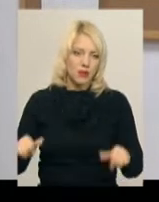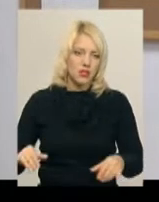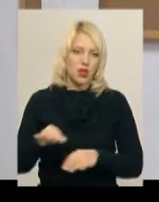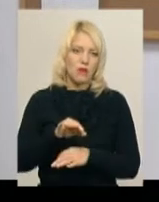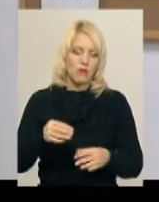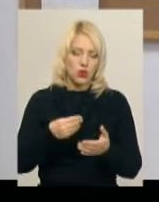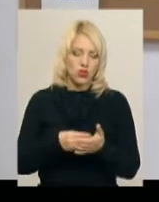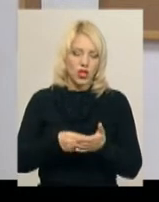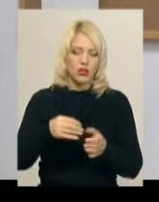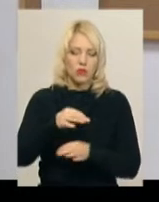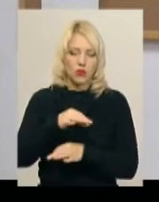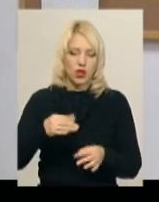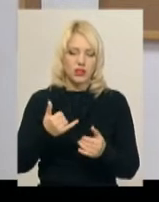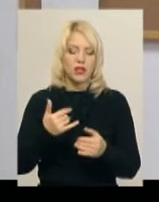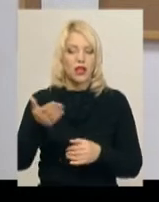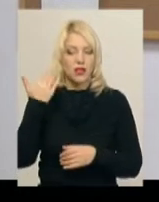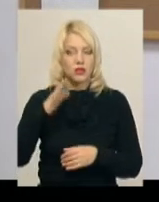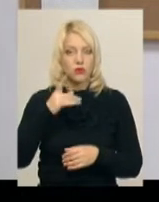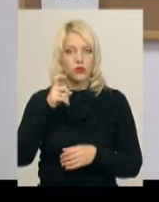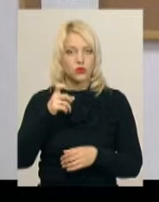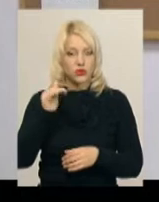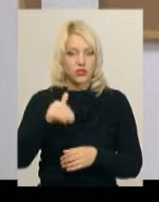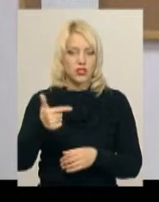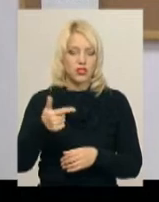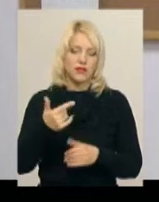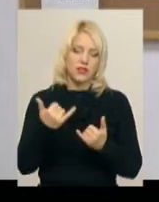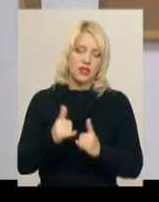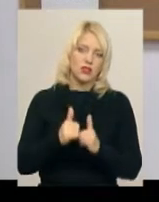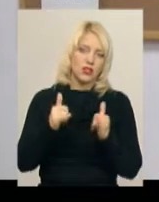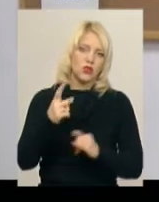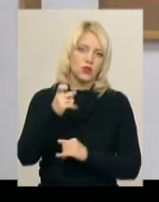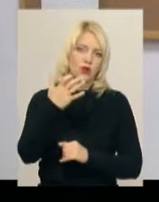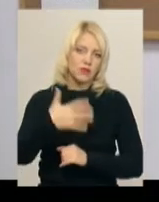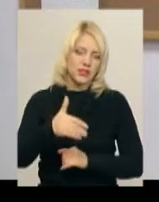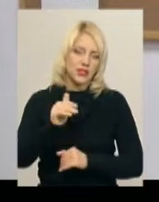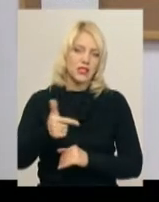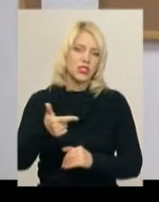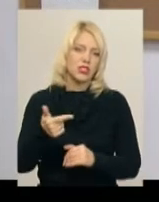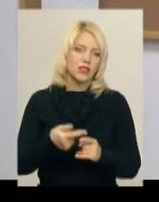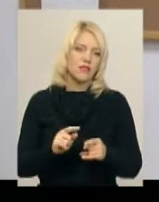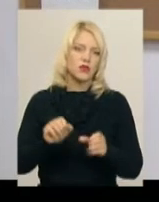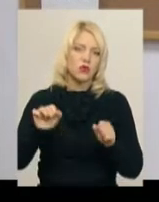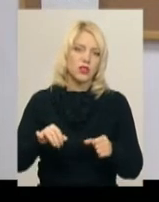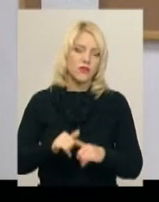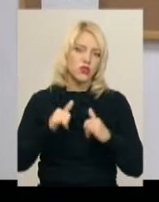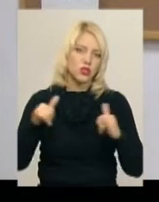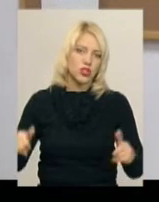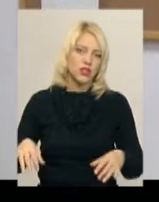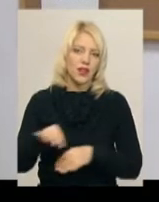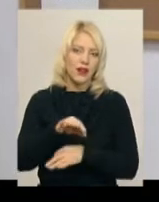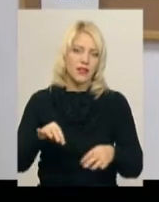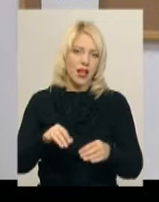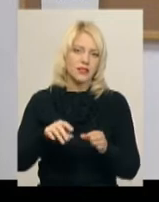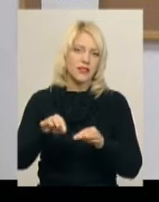раніше було 100 тисяч гривень, то зараз це 150 тисяч гривень. Теж значно розширило можливості реалізації проєктів. І так, зараз